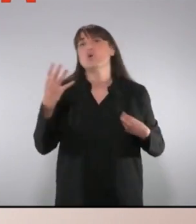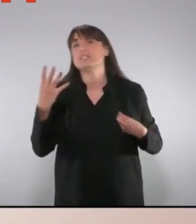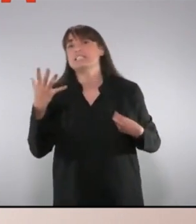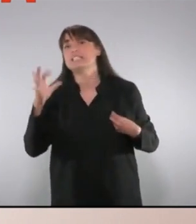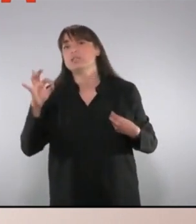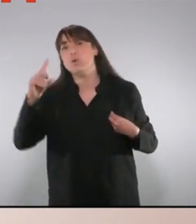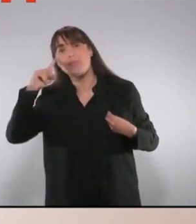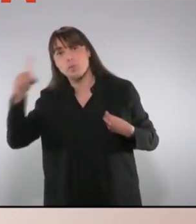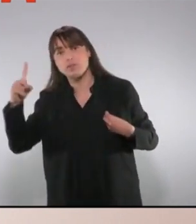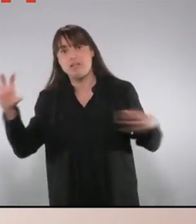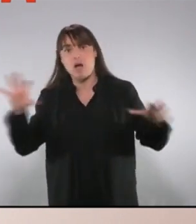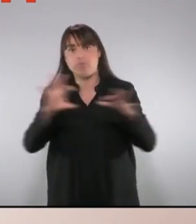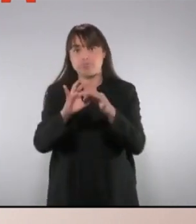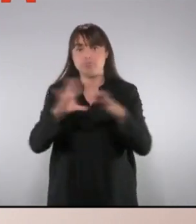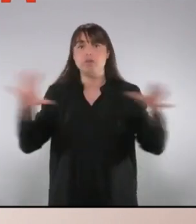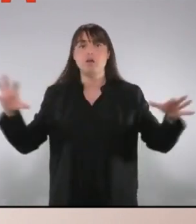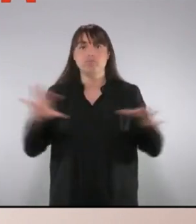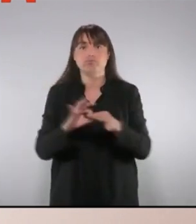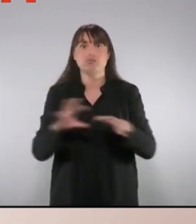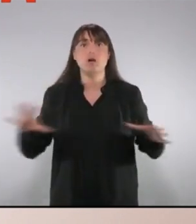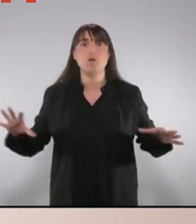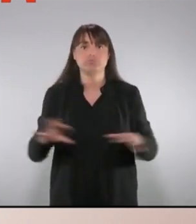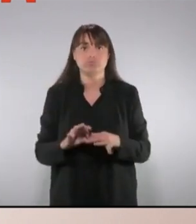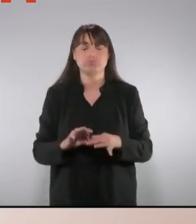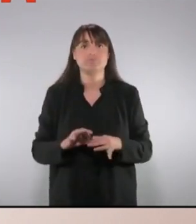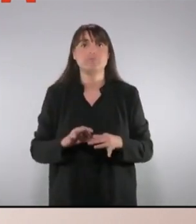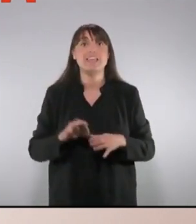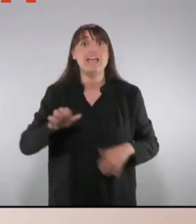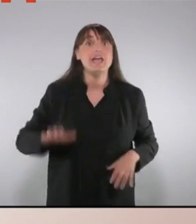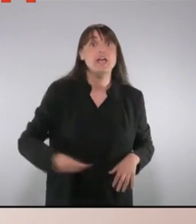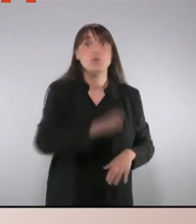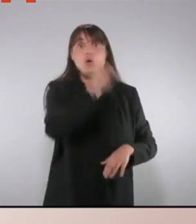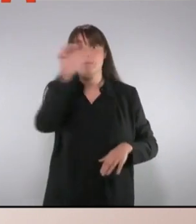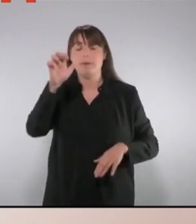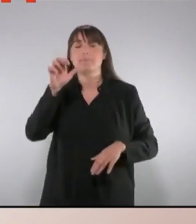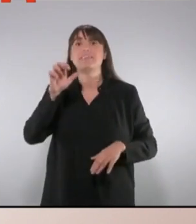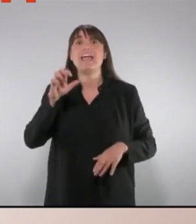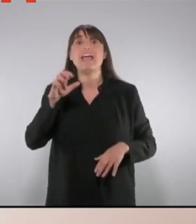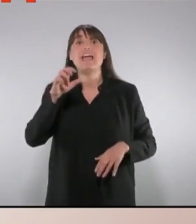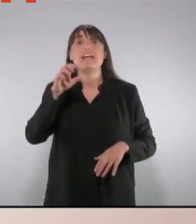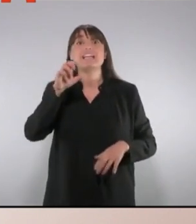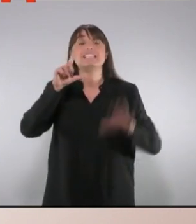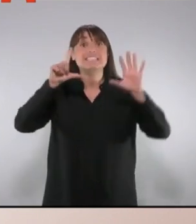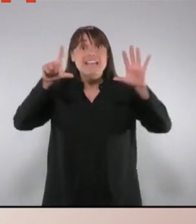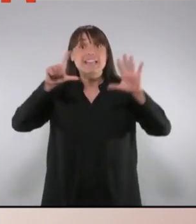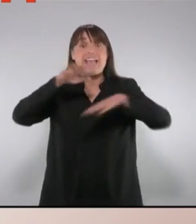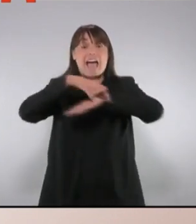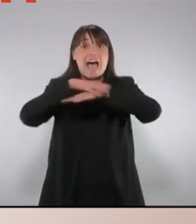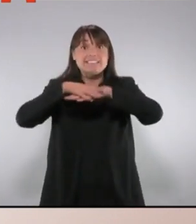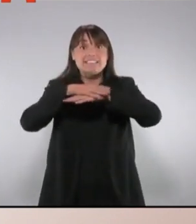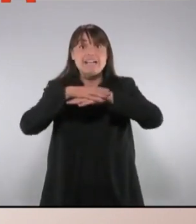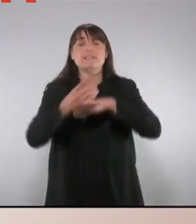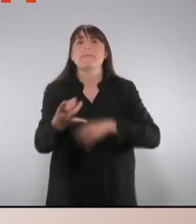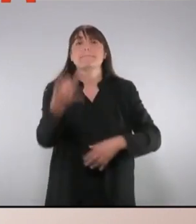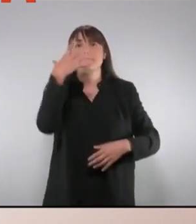què, respecte a la comparació amb Europa, només hi hagi 7 estats que superin aquestes dades de policia per 100.000 habitants. Amb el que en té